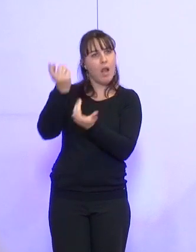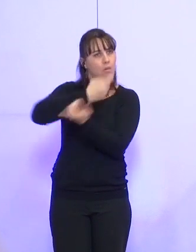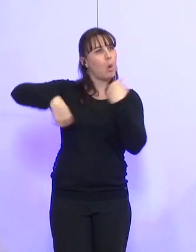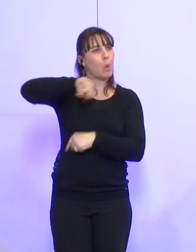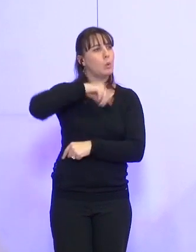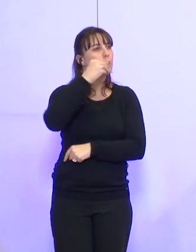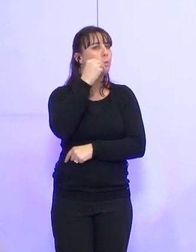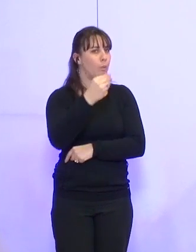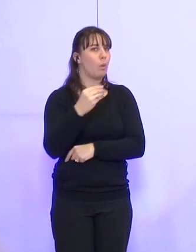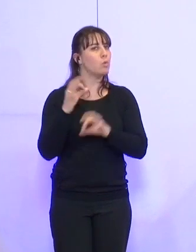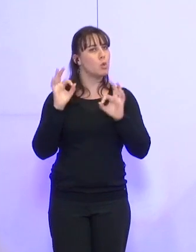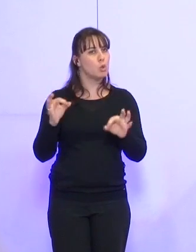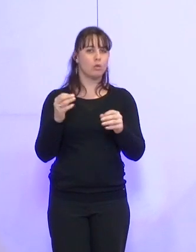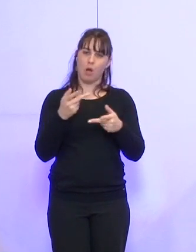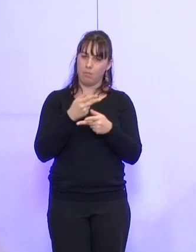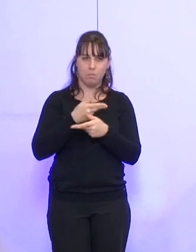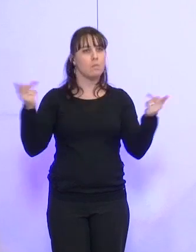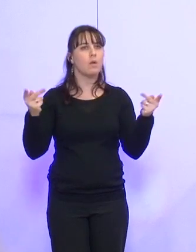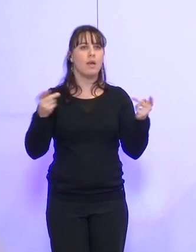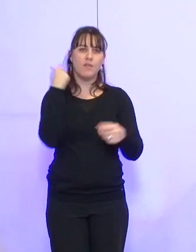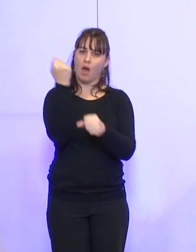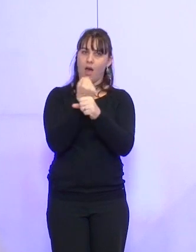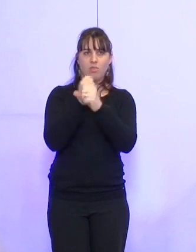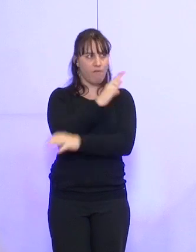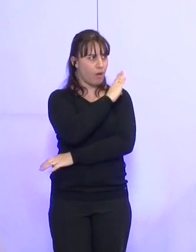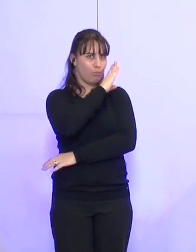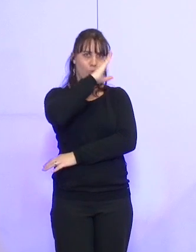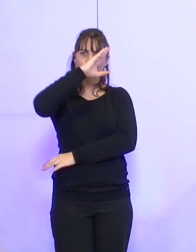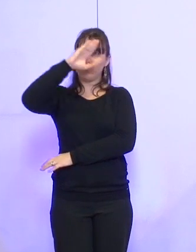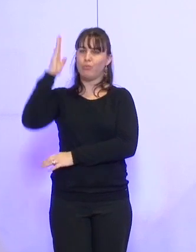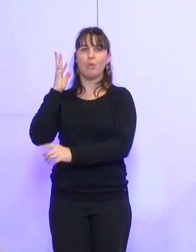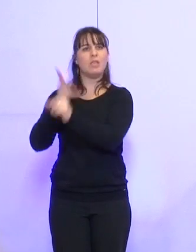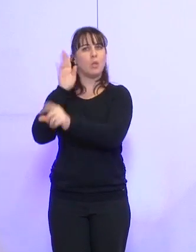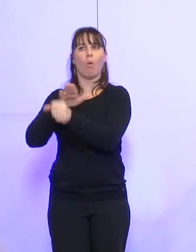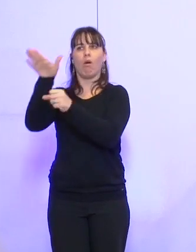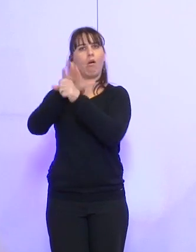et ça permet de montrer la diversité du travail qui est effectué lors de ces missions.